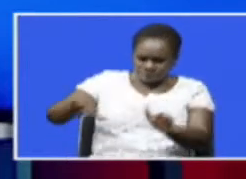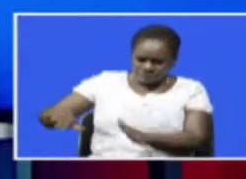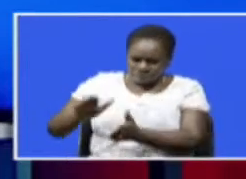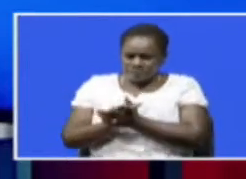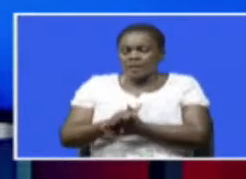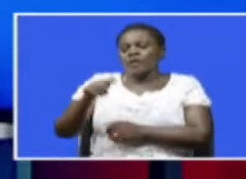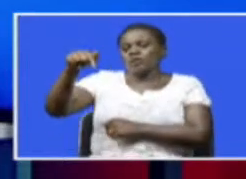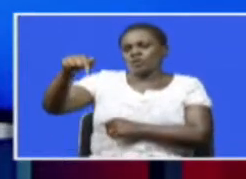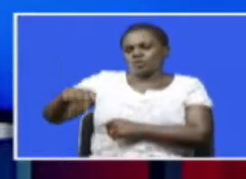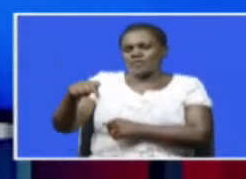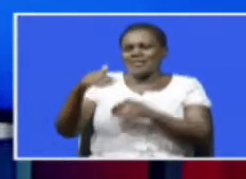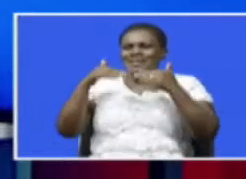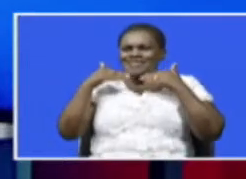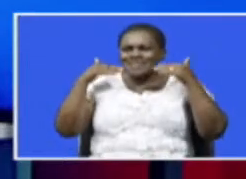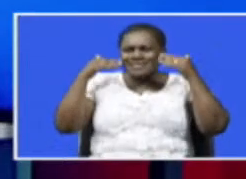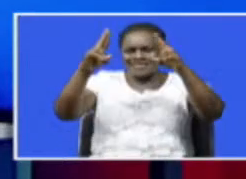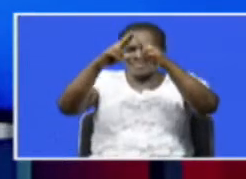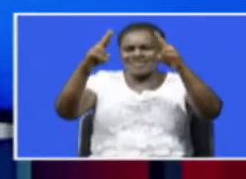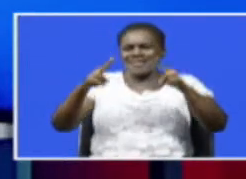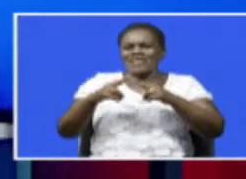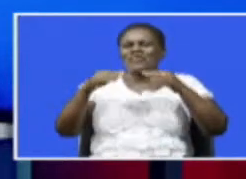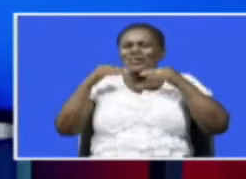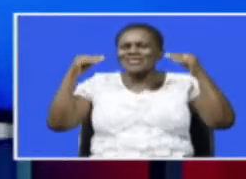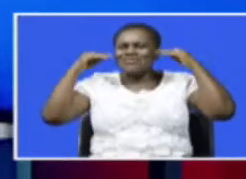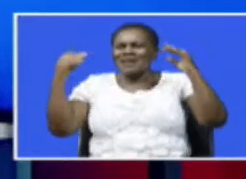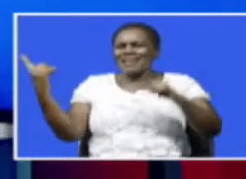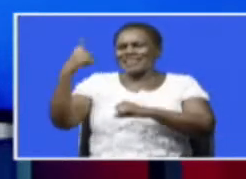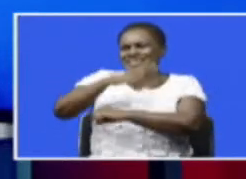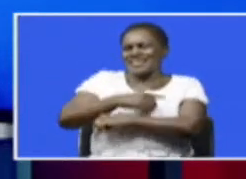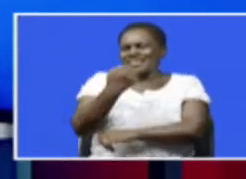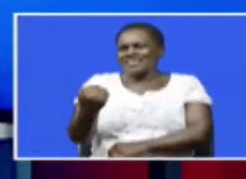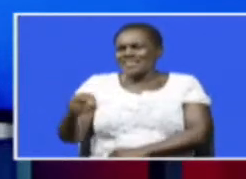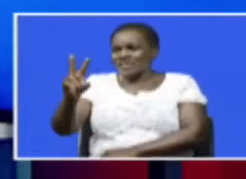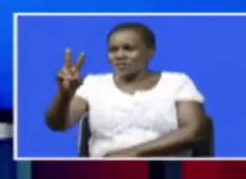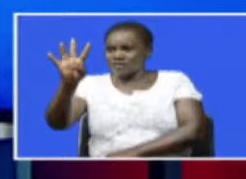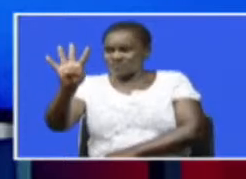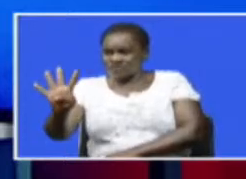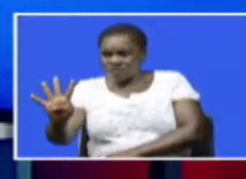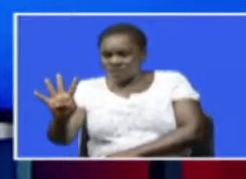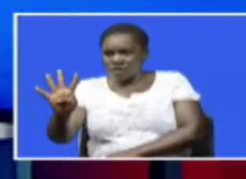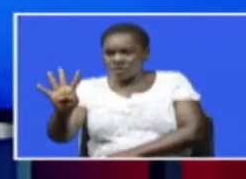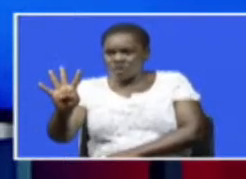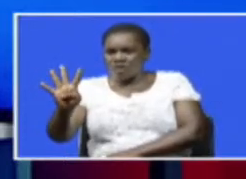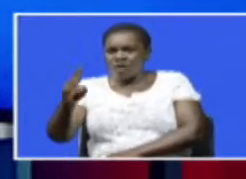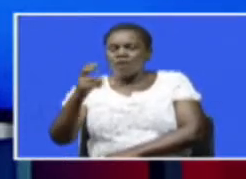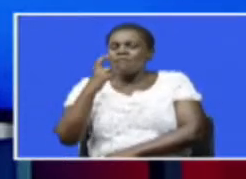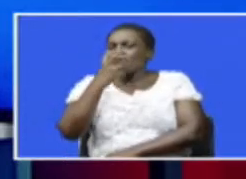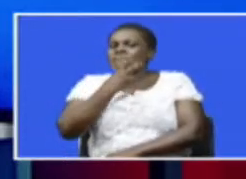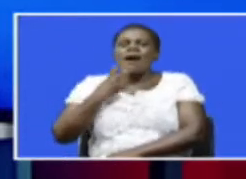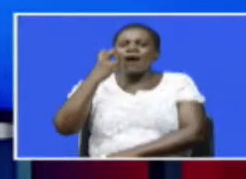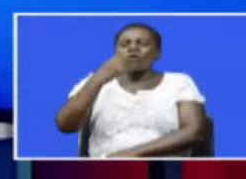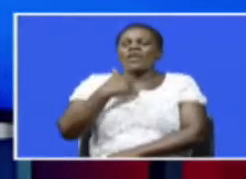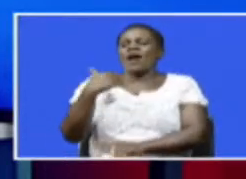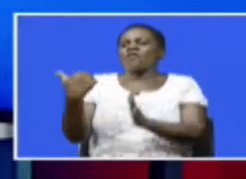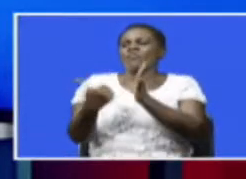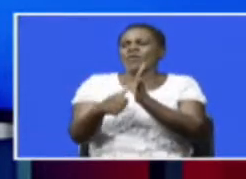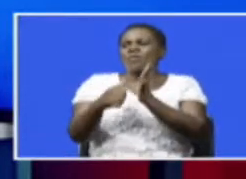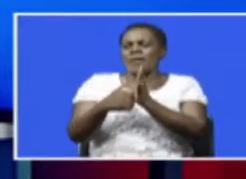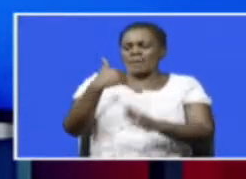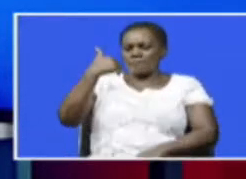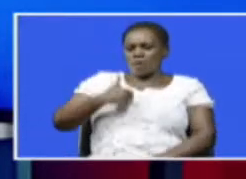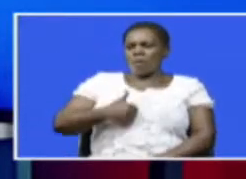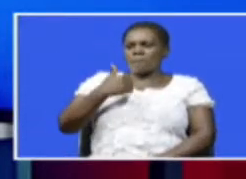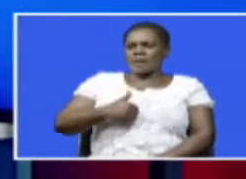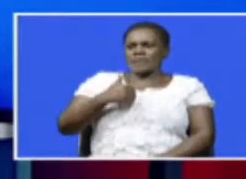Leo, ikiwa nisiku ya kima taifa ya kutabasamu, watuto shirini na wane walio na kasoro za midomo, walifanyo pasuaji